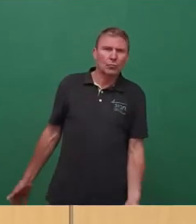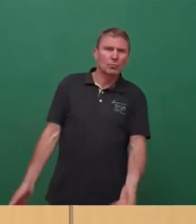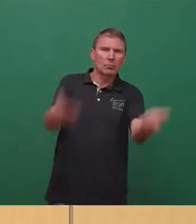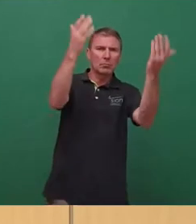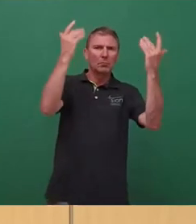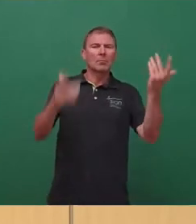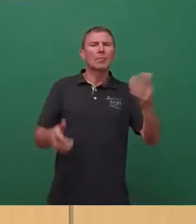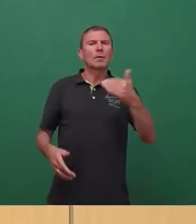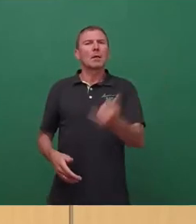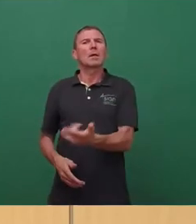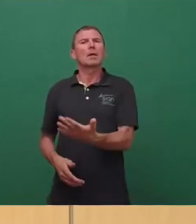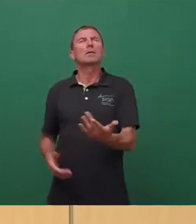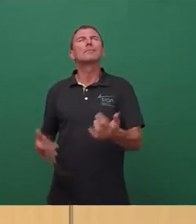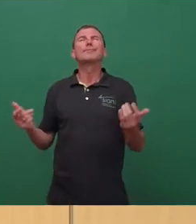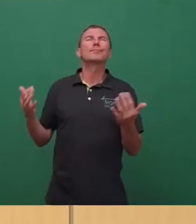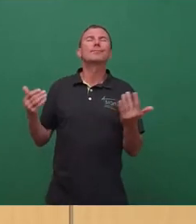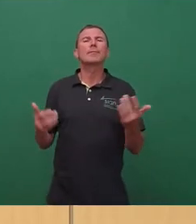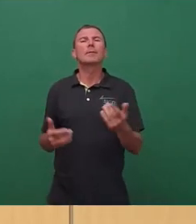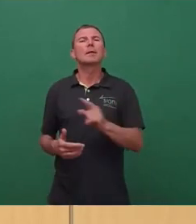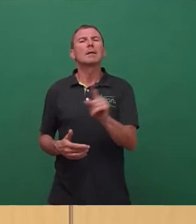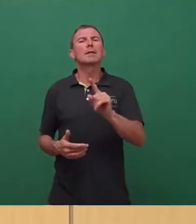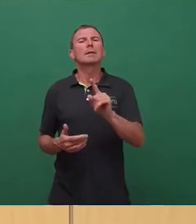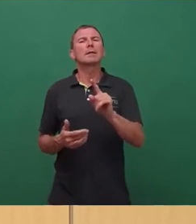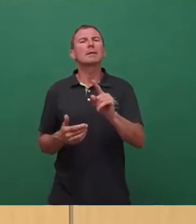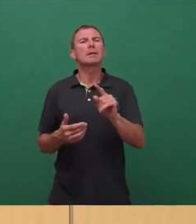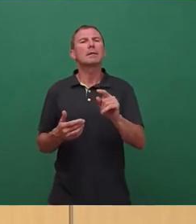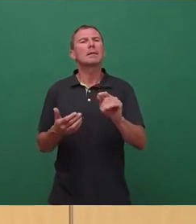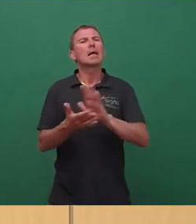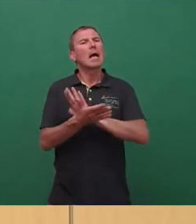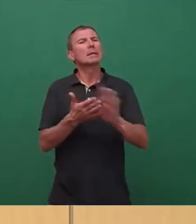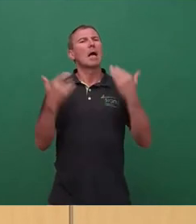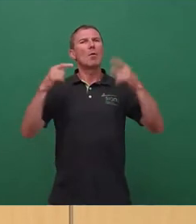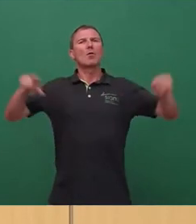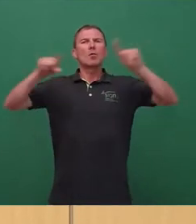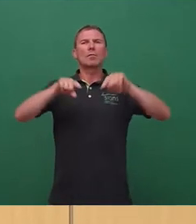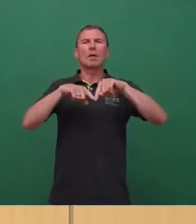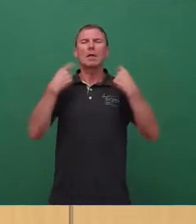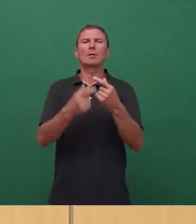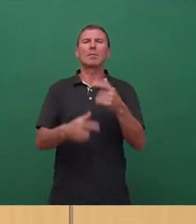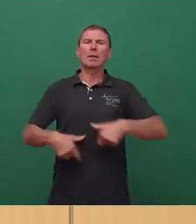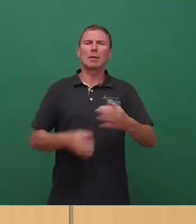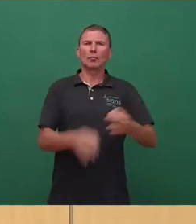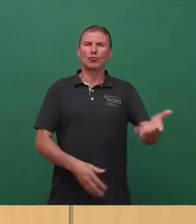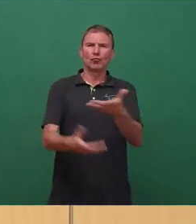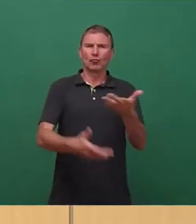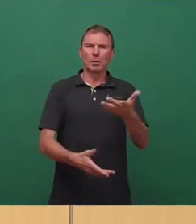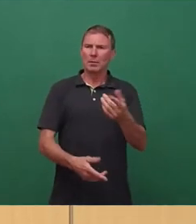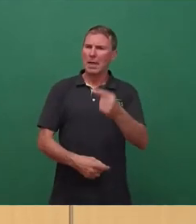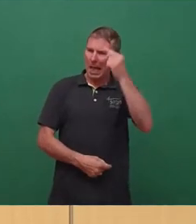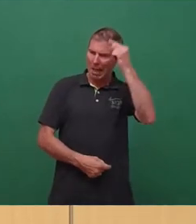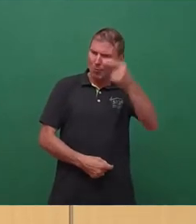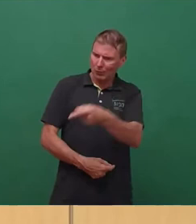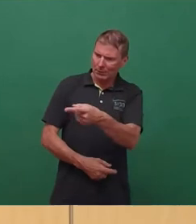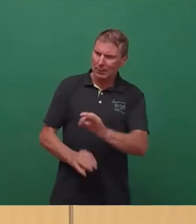nicht gereinigten Klassenräumen und Kitas spielen und sich da bewusst anstecken.